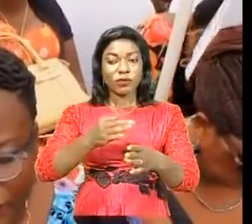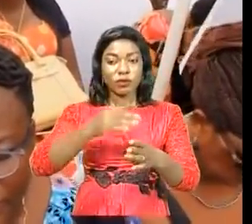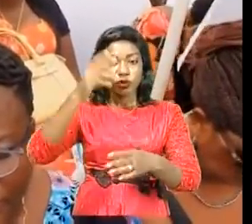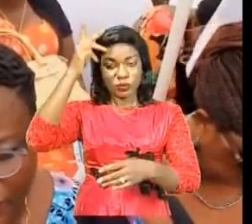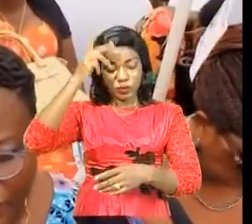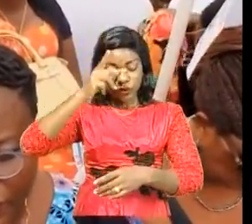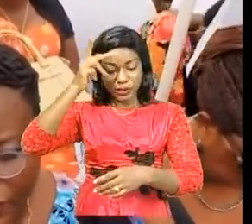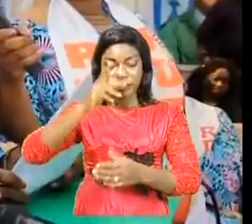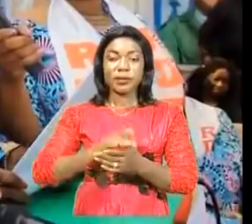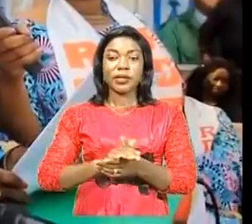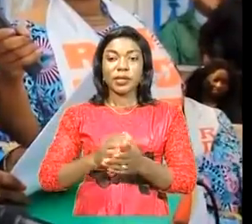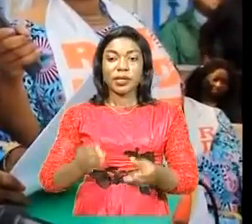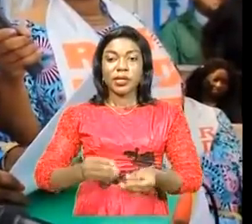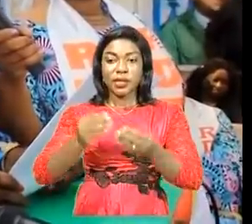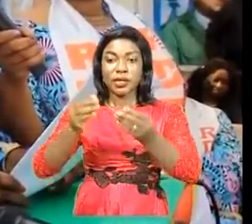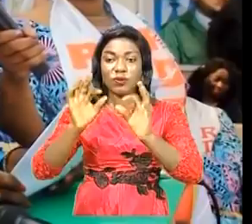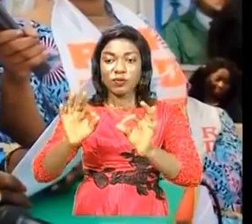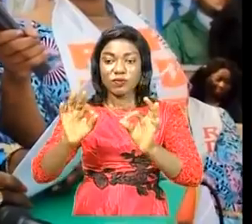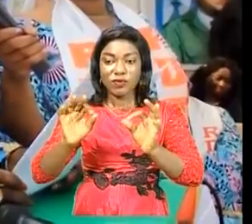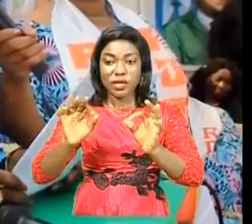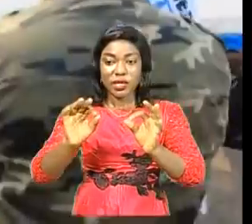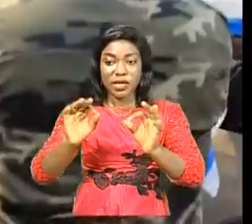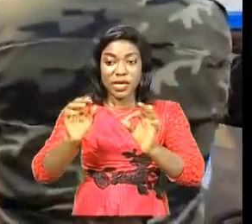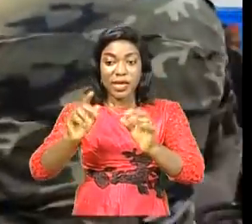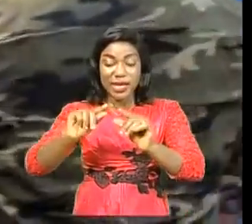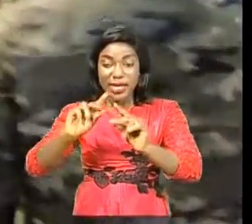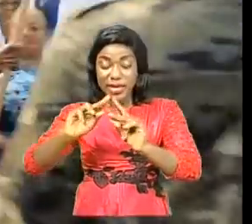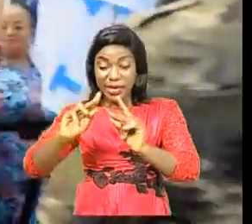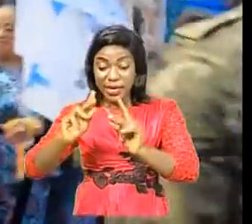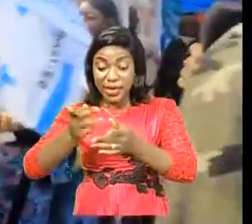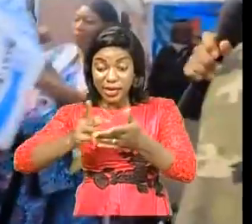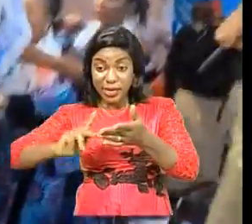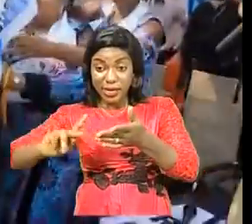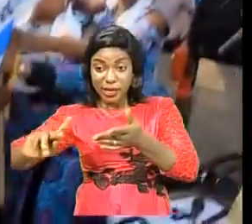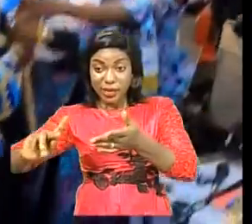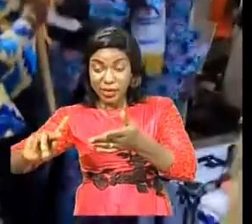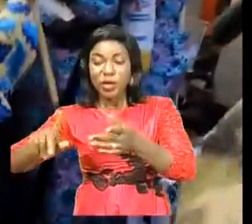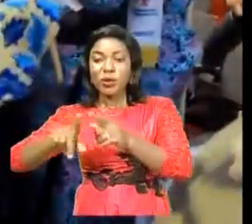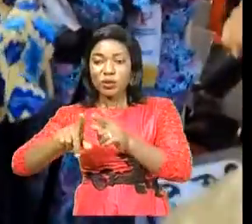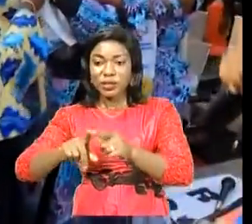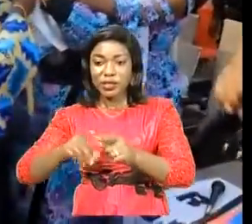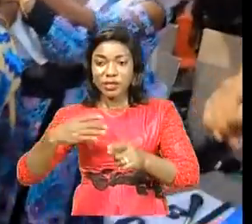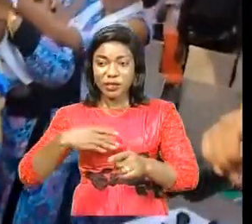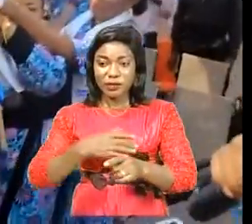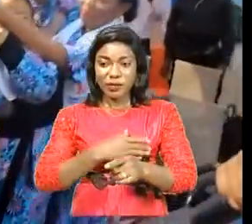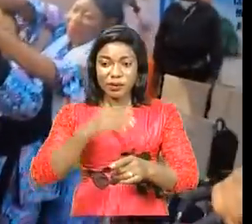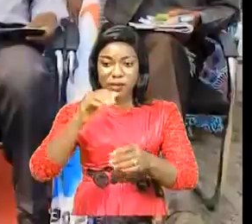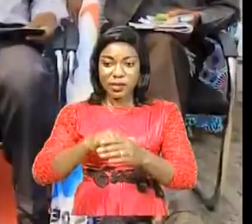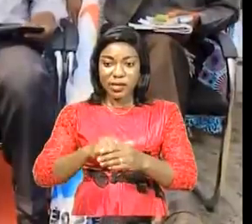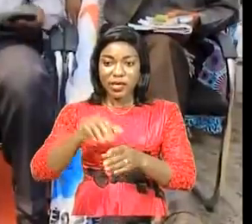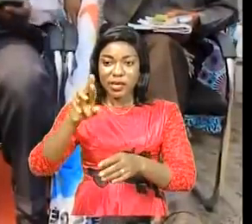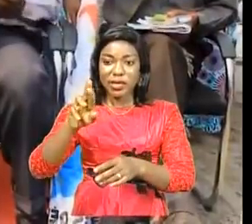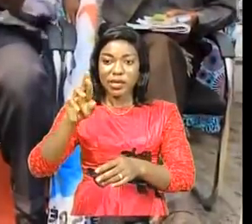l'occasion de l'installation de la nouvelle équipe dirigeante de la Confédération Nationale de Femmes au sein du RDT